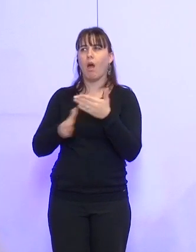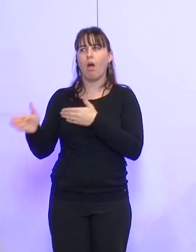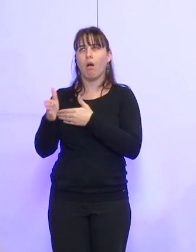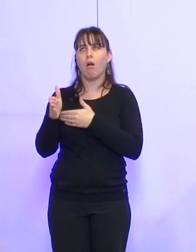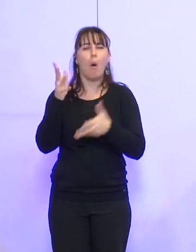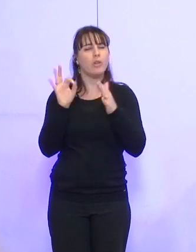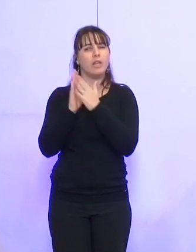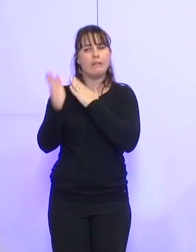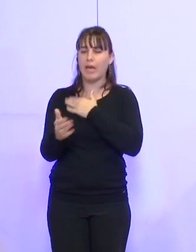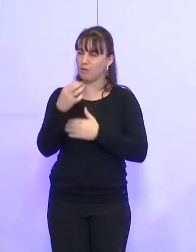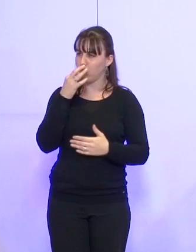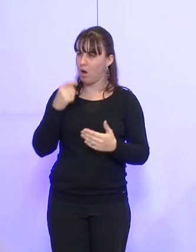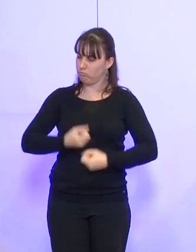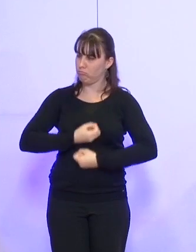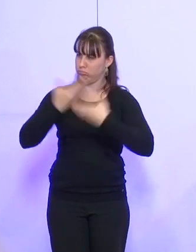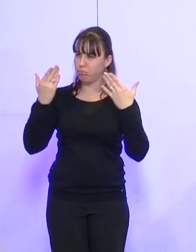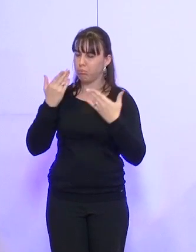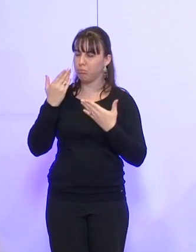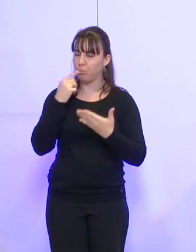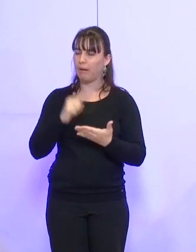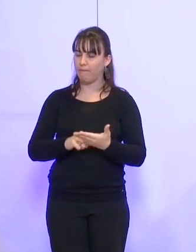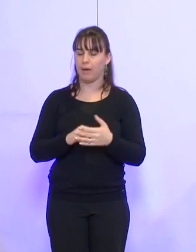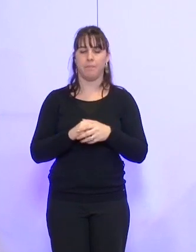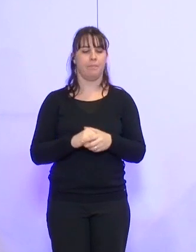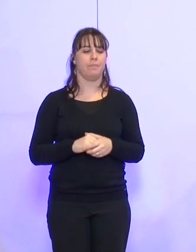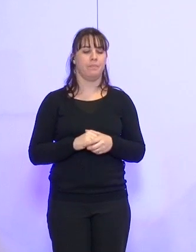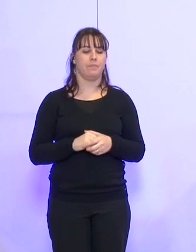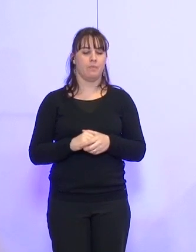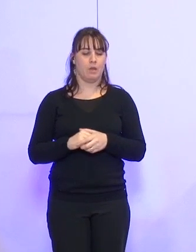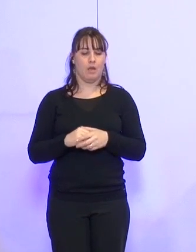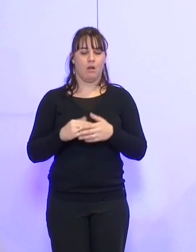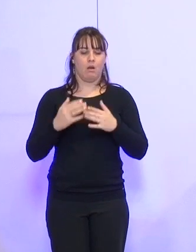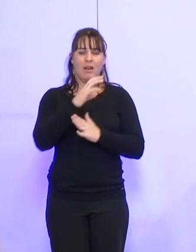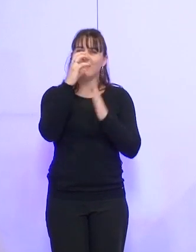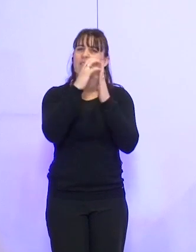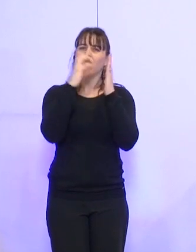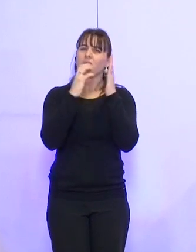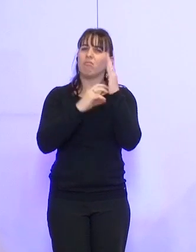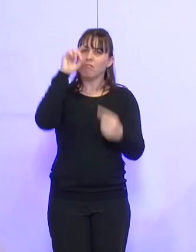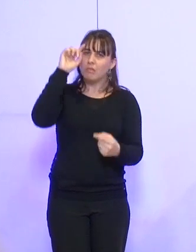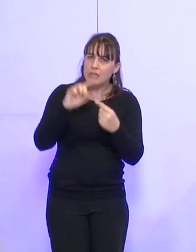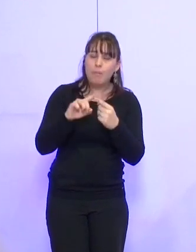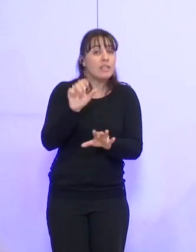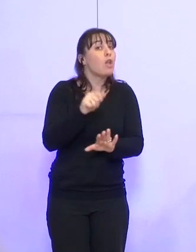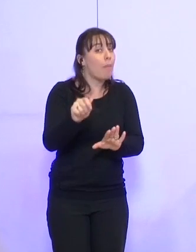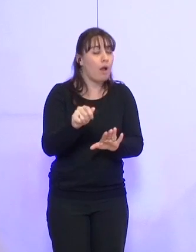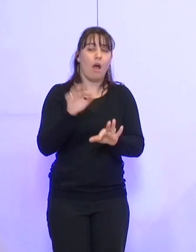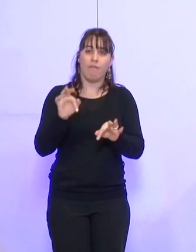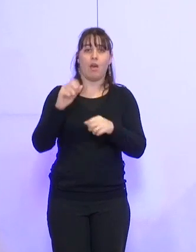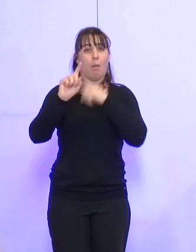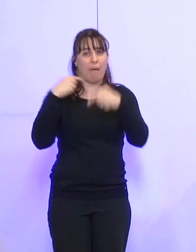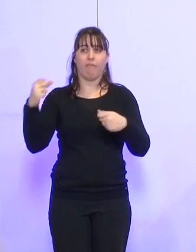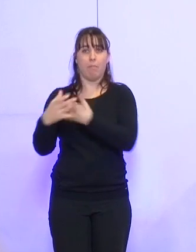et je préfère vous la poser maintenant, monsieur le maire. Nous avons beaucoup de délibérations, et c'est normal, qui traitent des évolutions liées à la métropolisation.